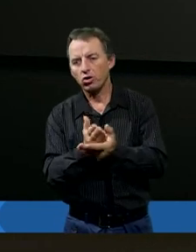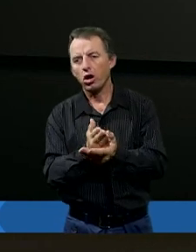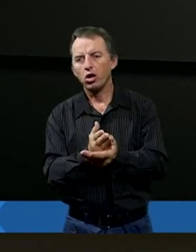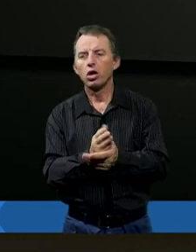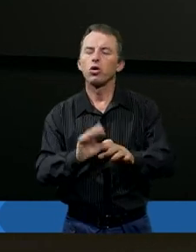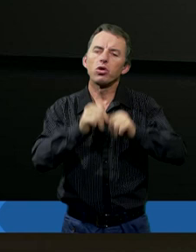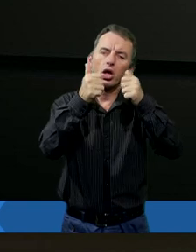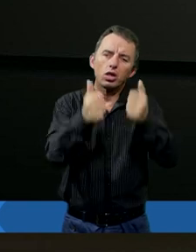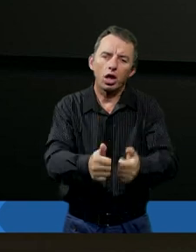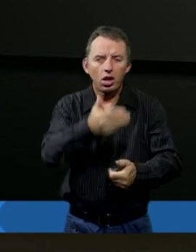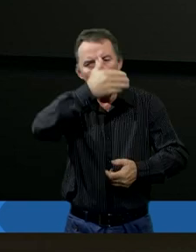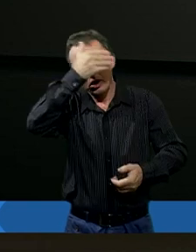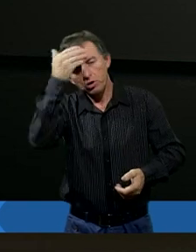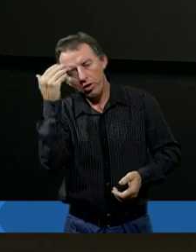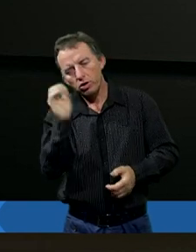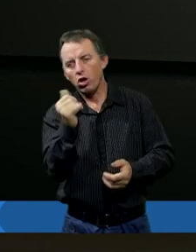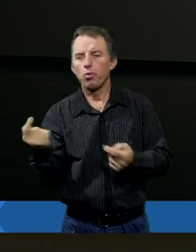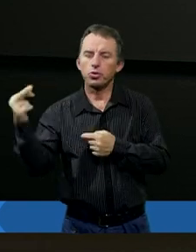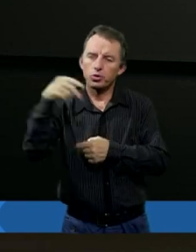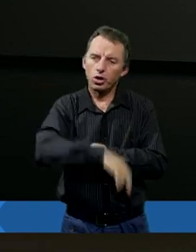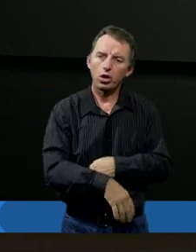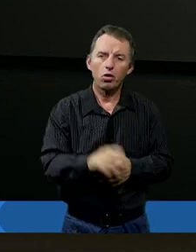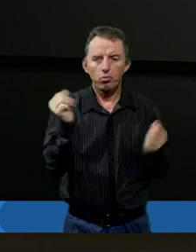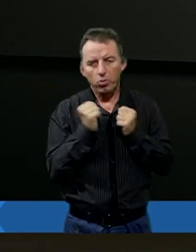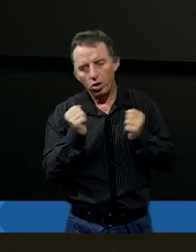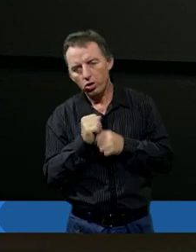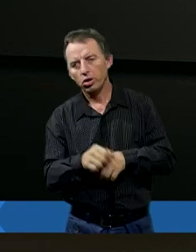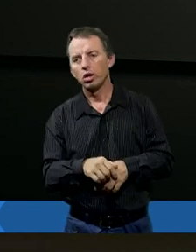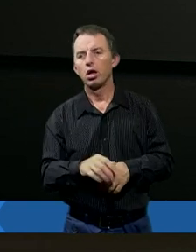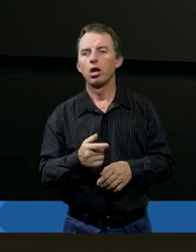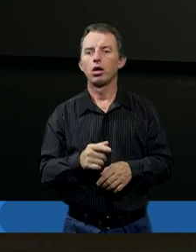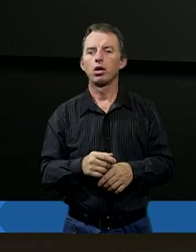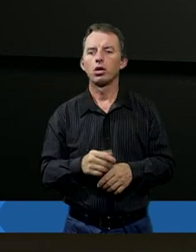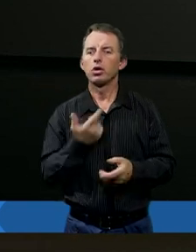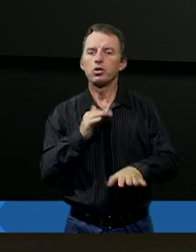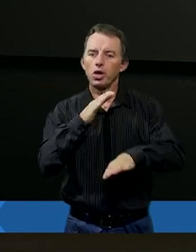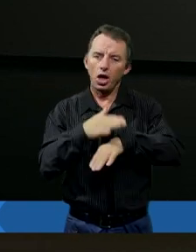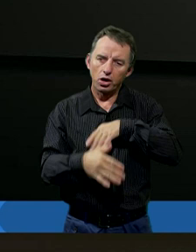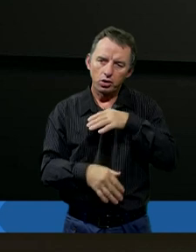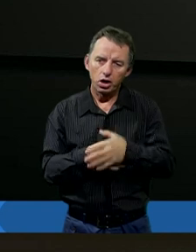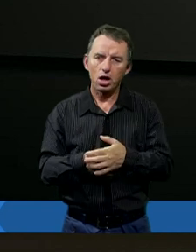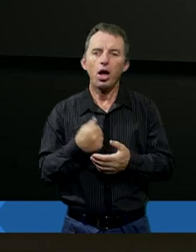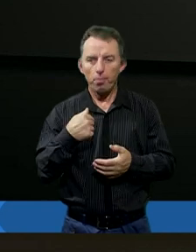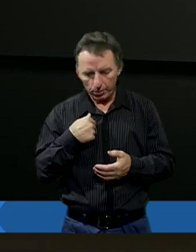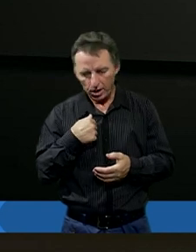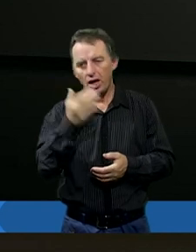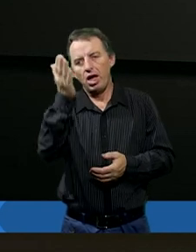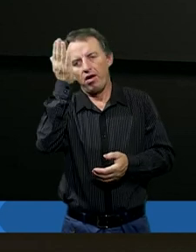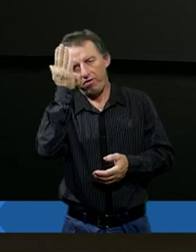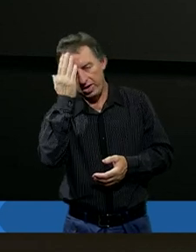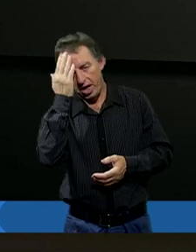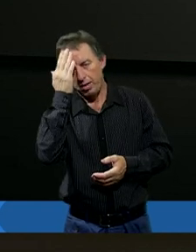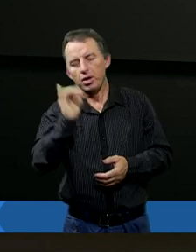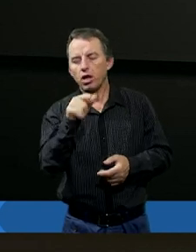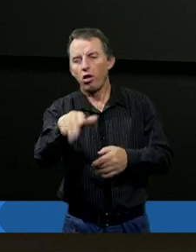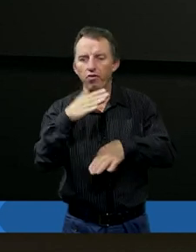o to, co się stanie. Ludzie nie wiedzą, co na nas przyjdzie. Ludzie boją się wojen, boją się nieszczęść. A my wiemy tak naprawdę, jak to